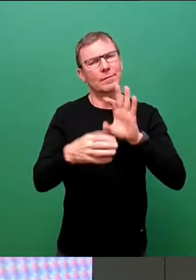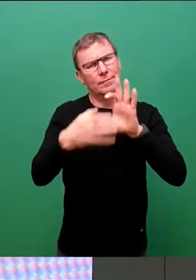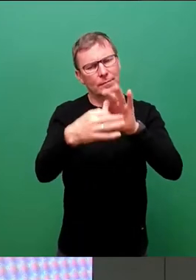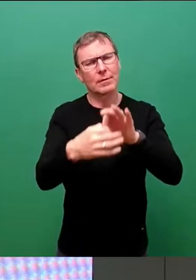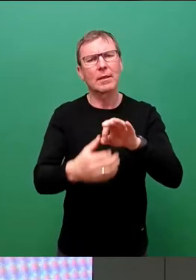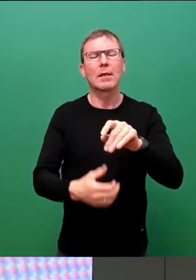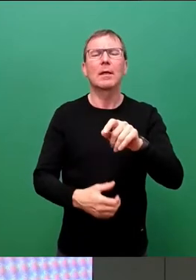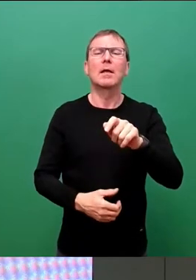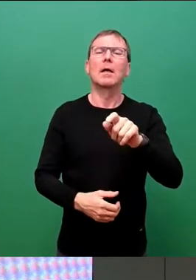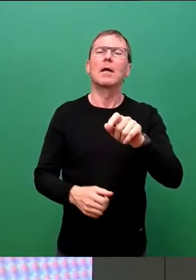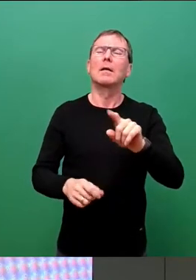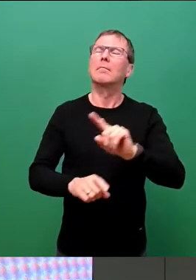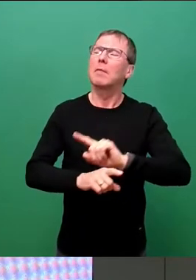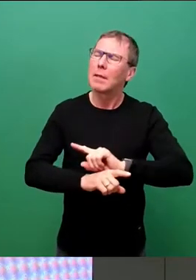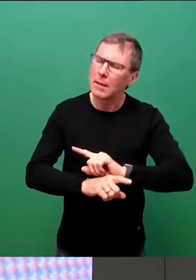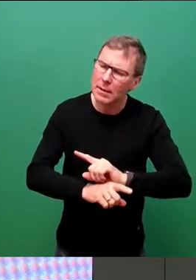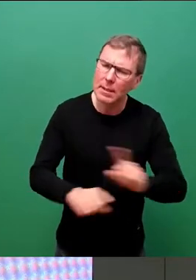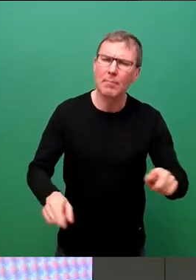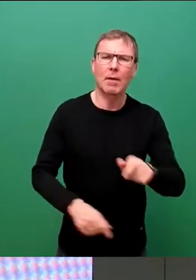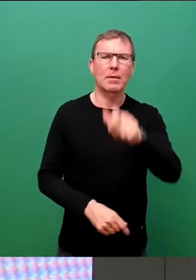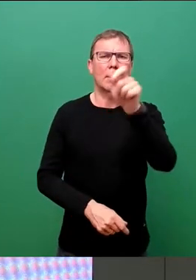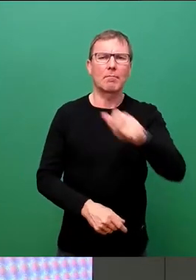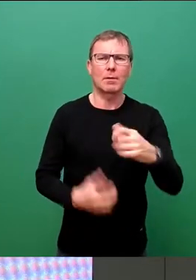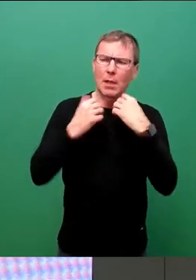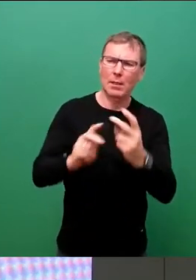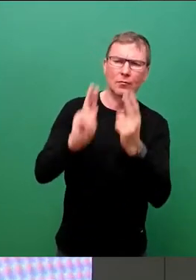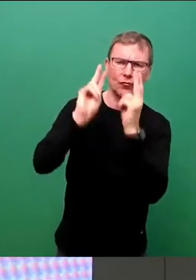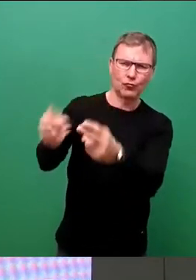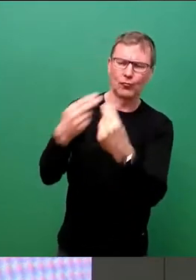keinen Menschen ertrinken. Punkt.